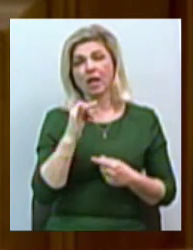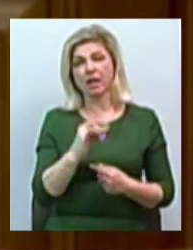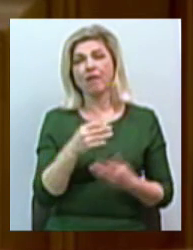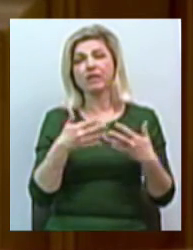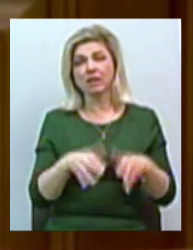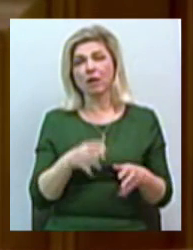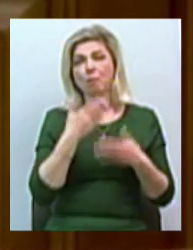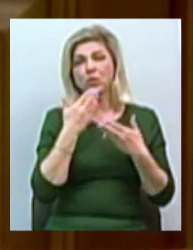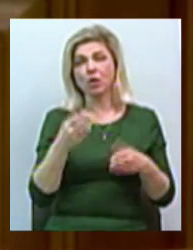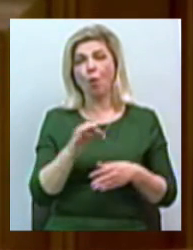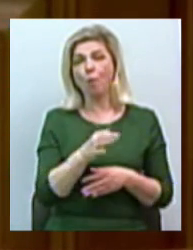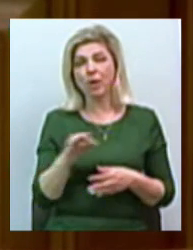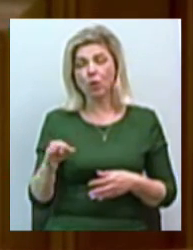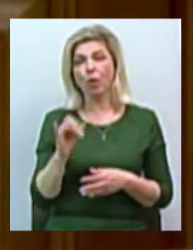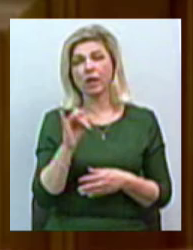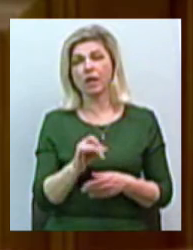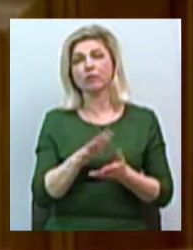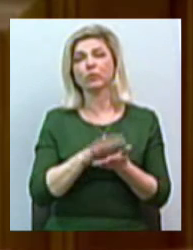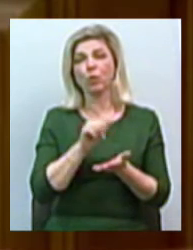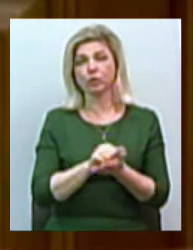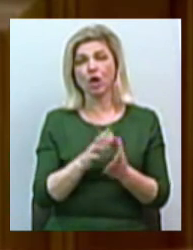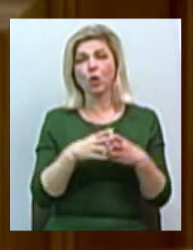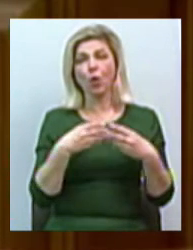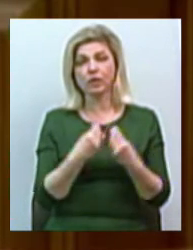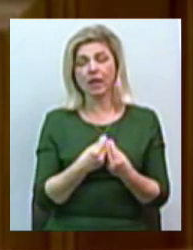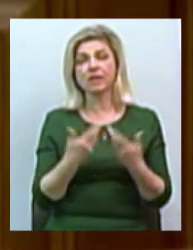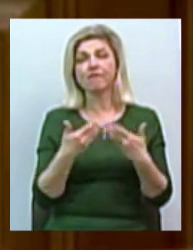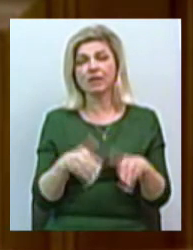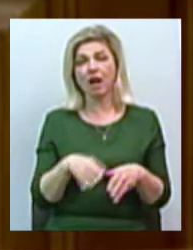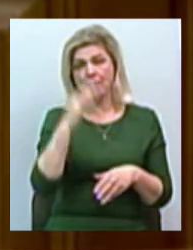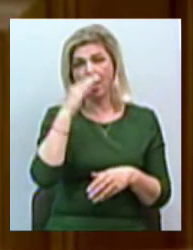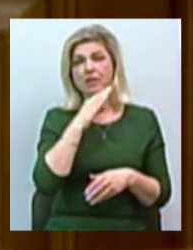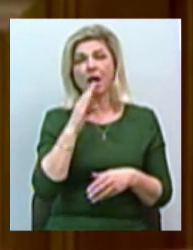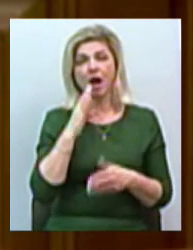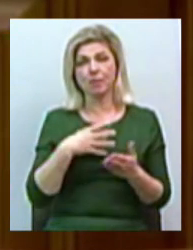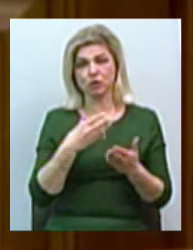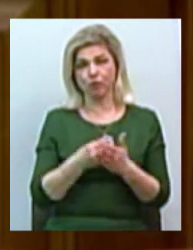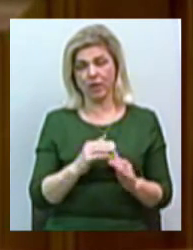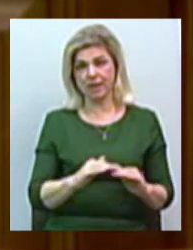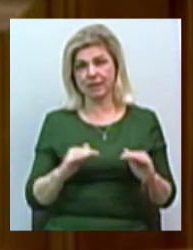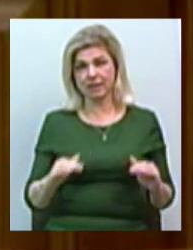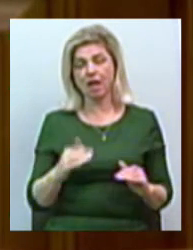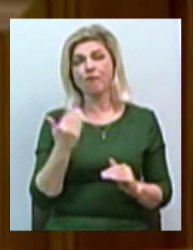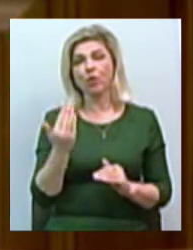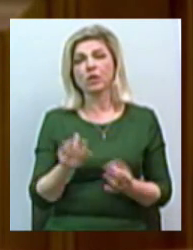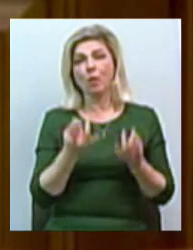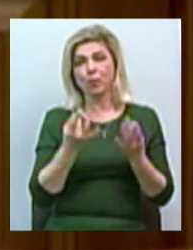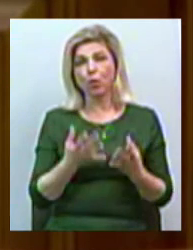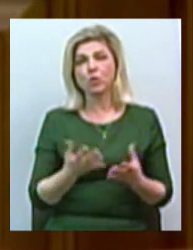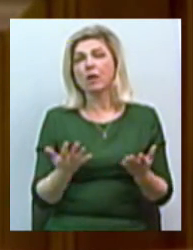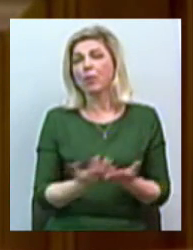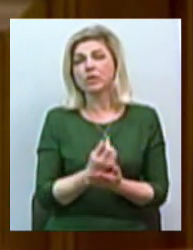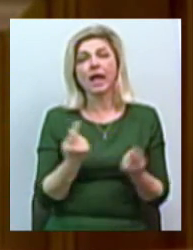останніх копійок, до руйнації родин, до втрати батьками своїх дітей, вона просто досягла